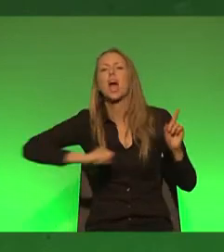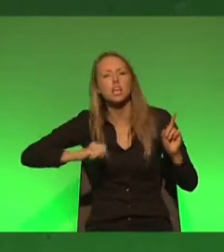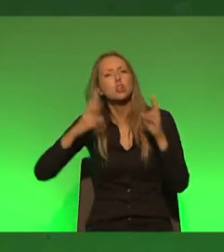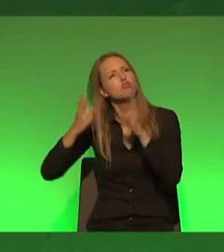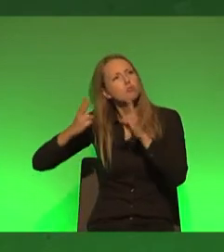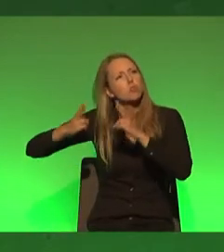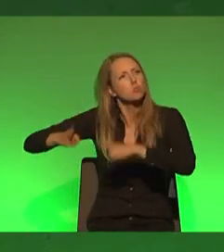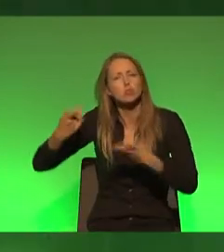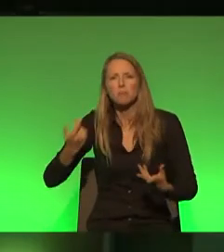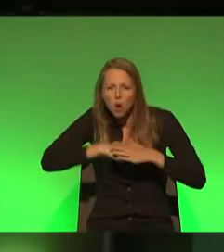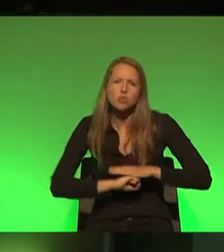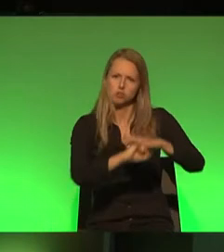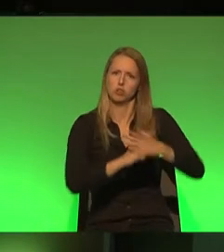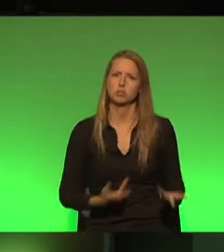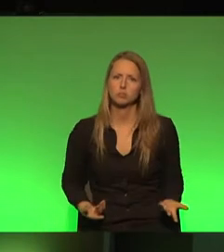mit.